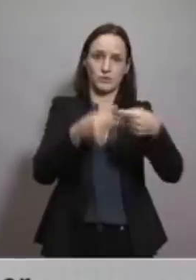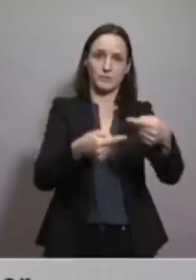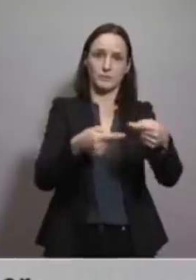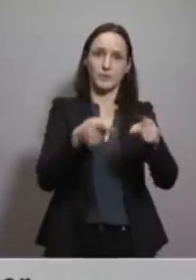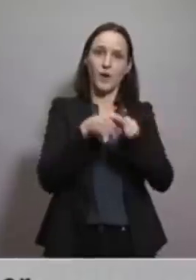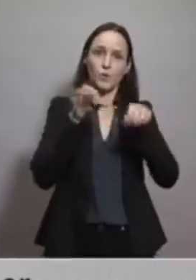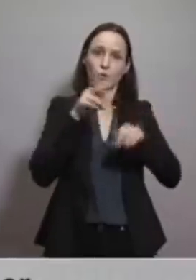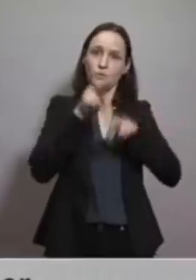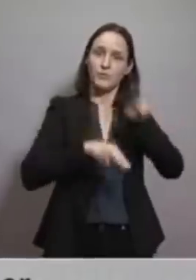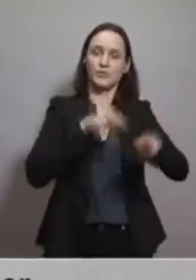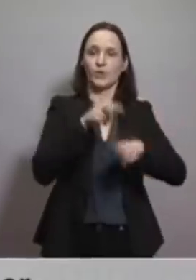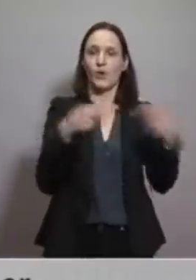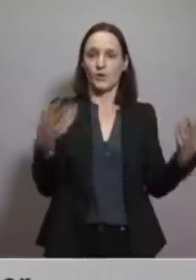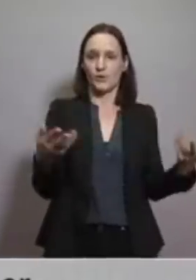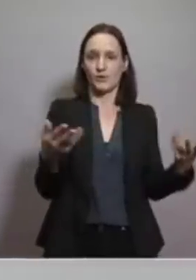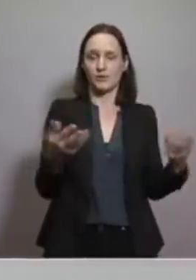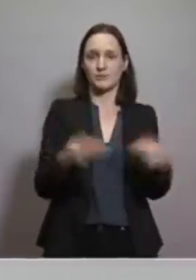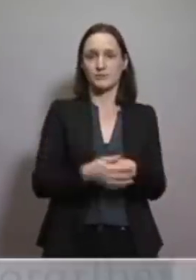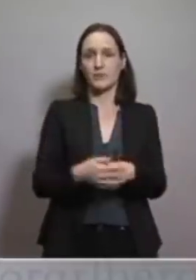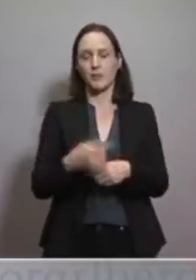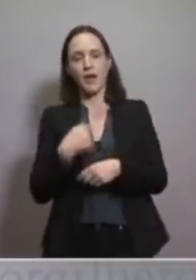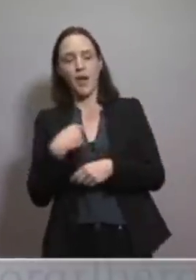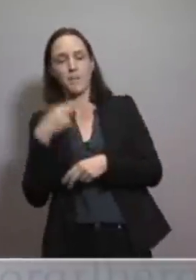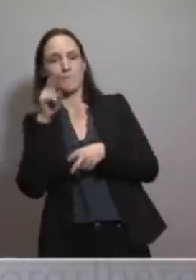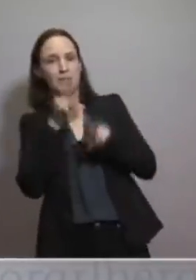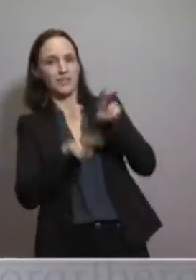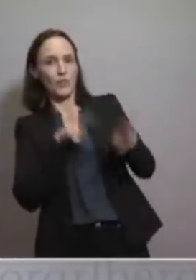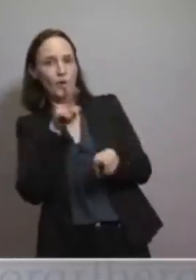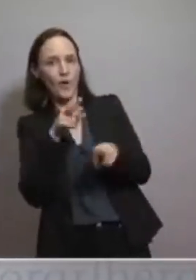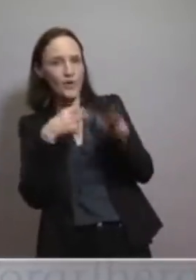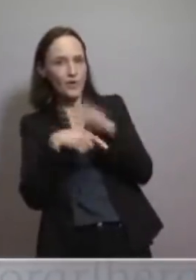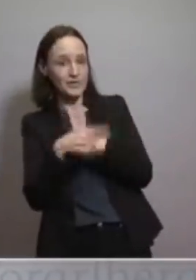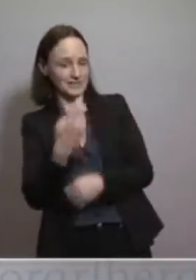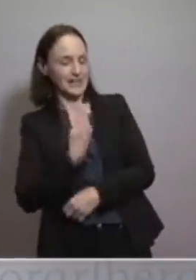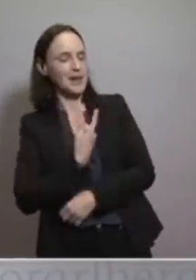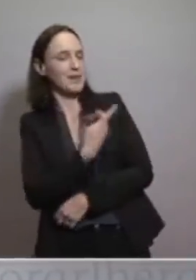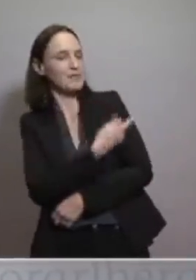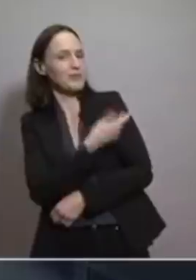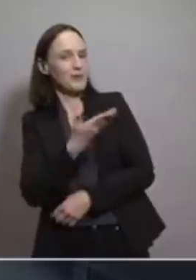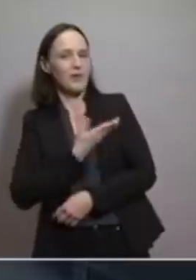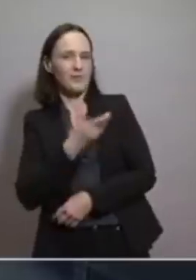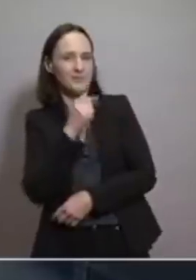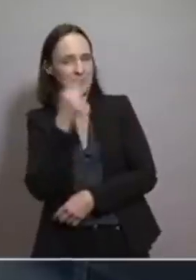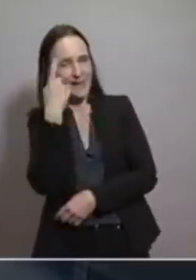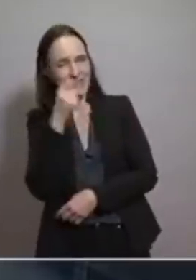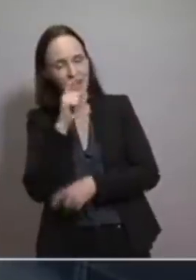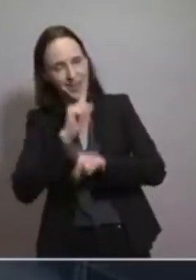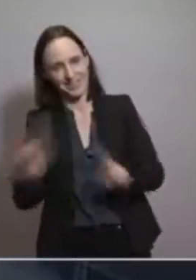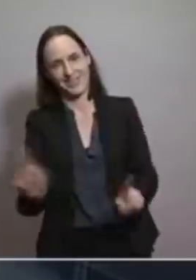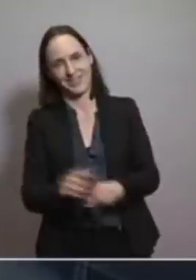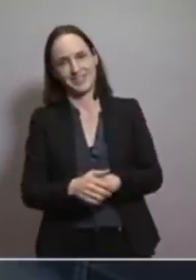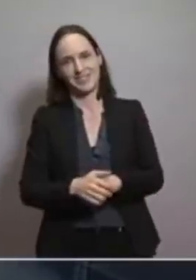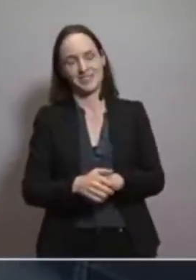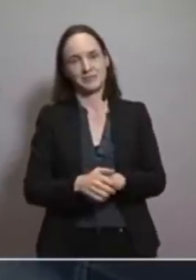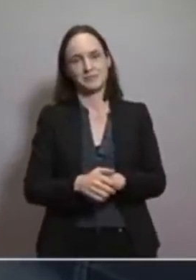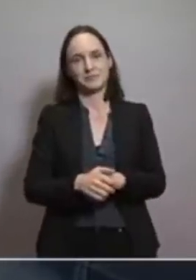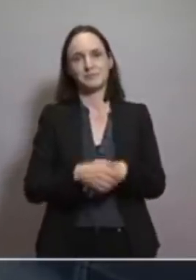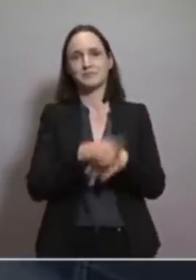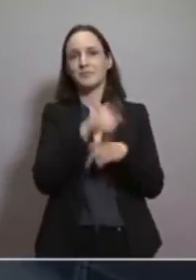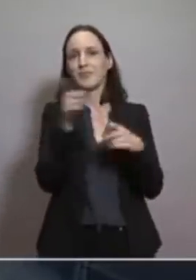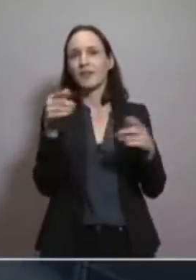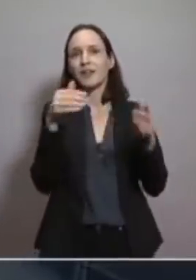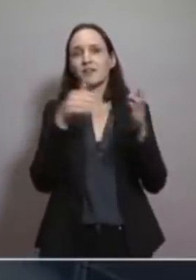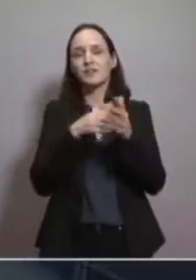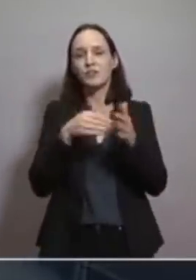betreuen. Aber unter Betreuung habe ich nicht verstanden, sich selbst impfen zu lassen. Ich will Ihnen den Appell, oder haben Sie vielleicht mit anderen ÖVP